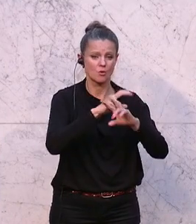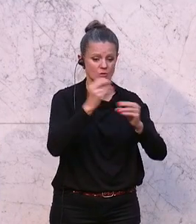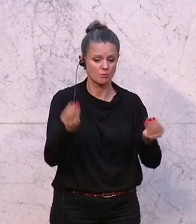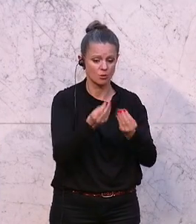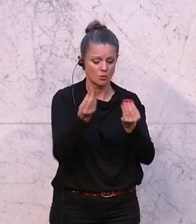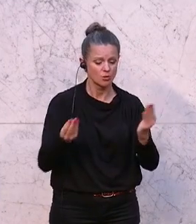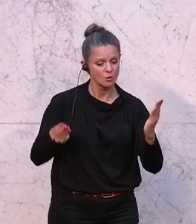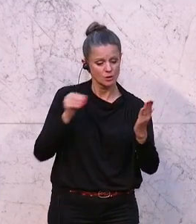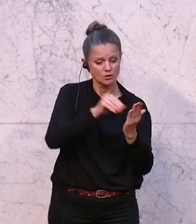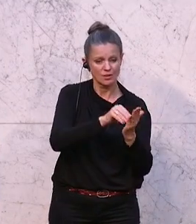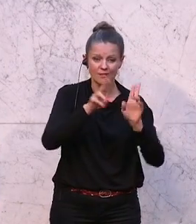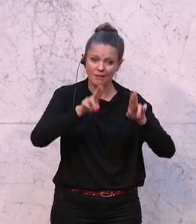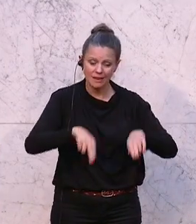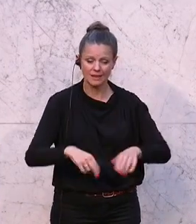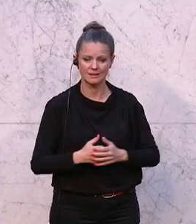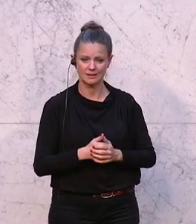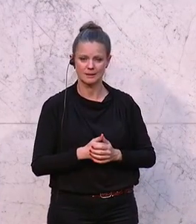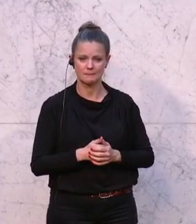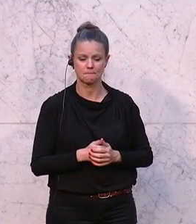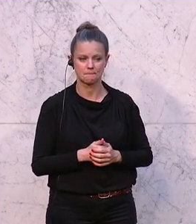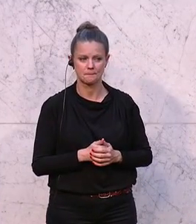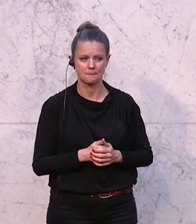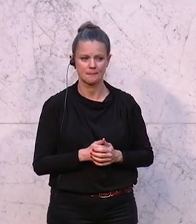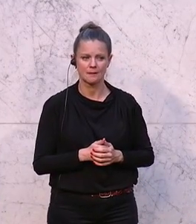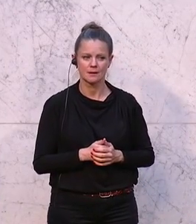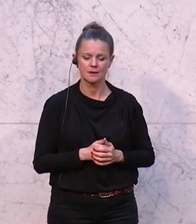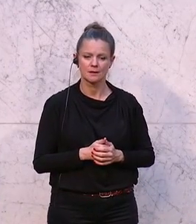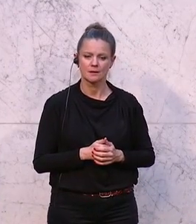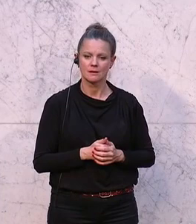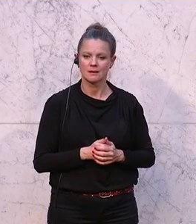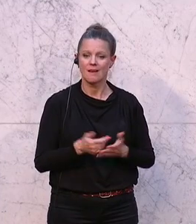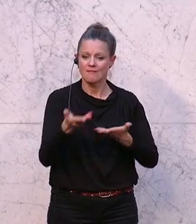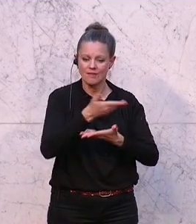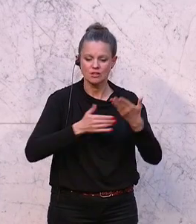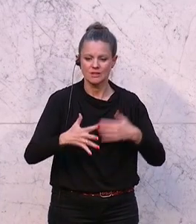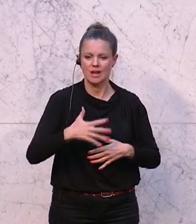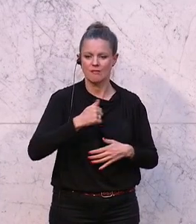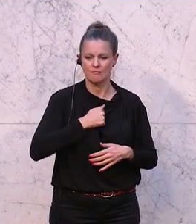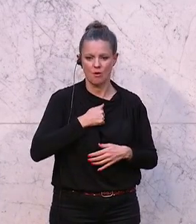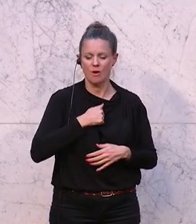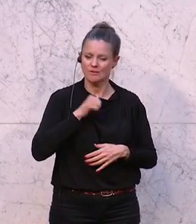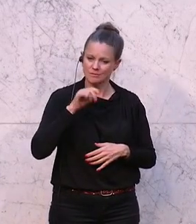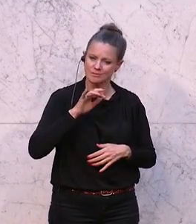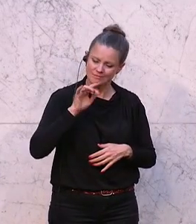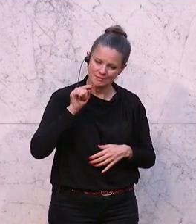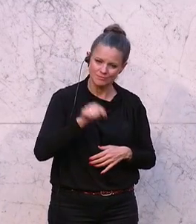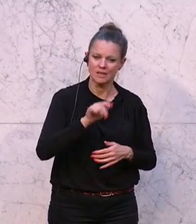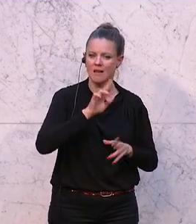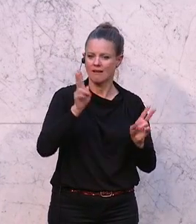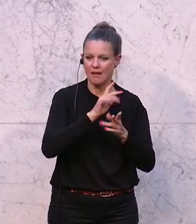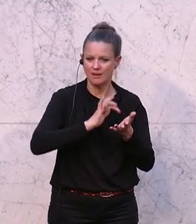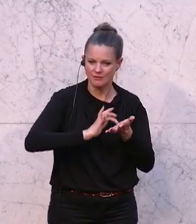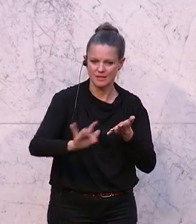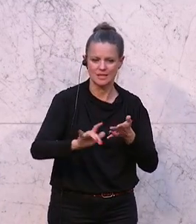hier auch steht, zu Recht ein unverzichtbarer Pfeiler des wirtschaftlichen Erfolgs, aber auch des gesellschaftlichen